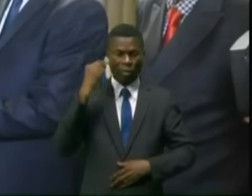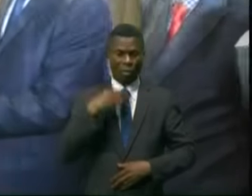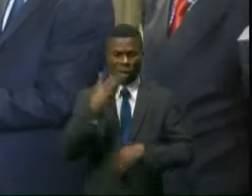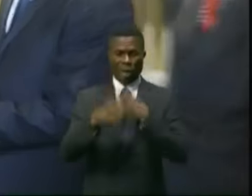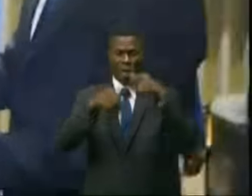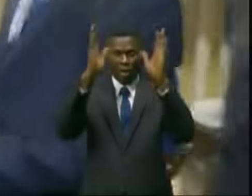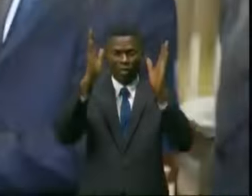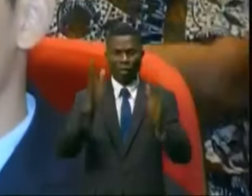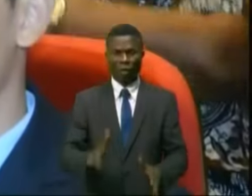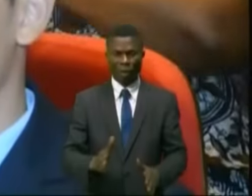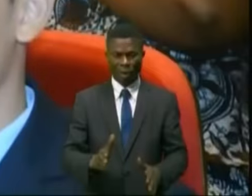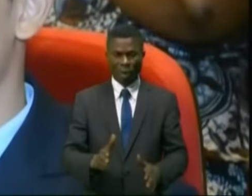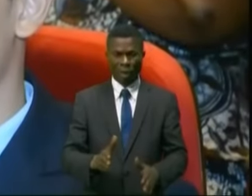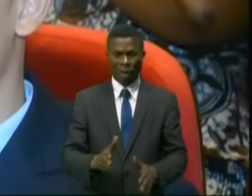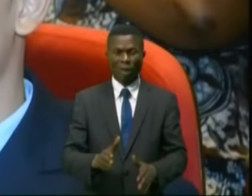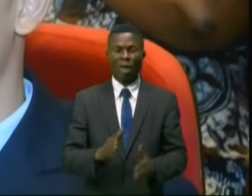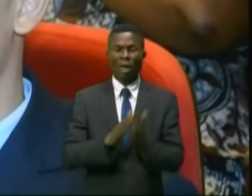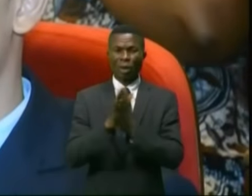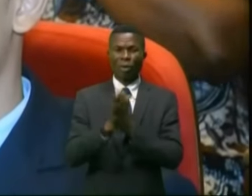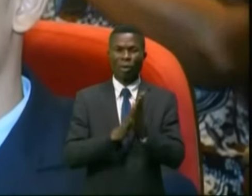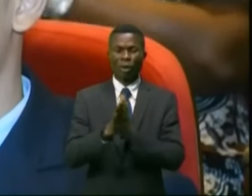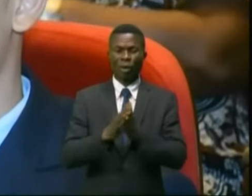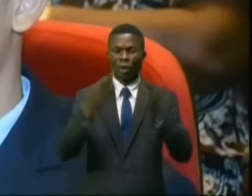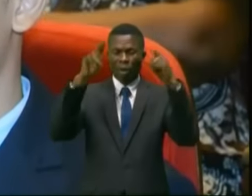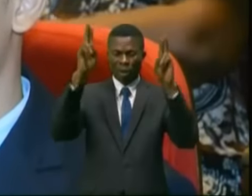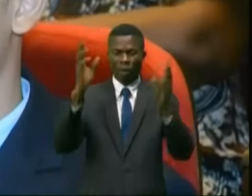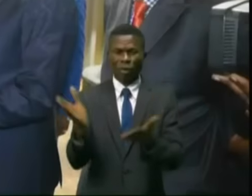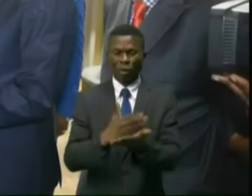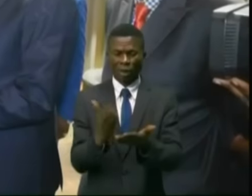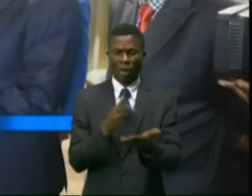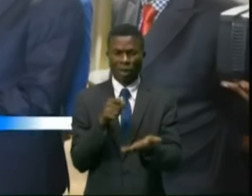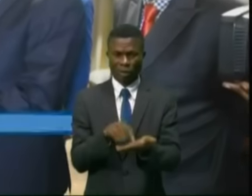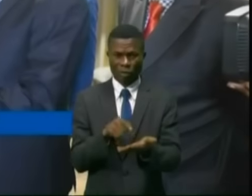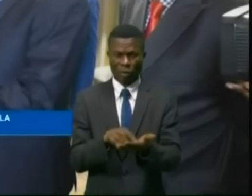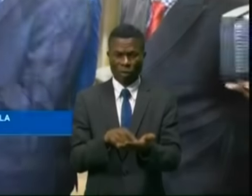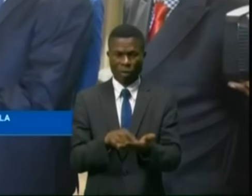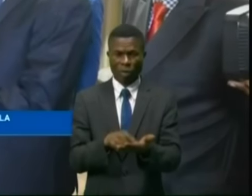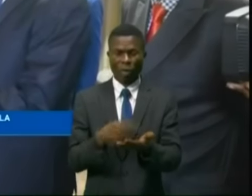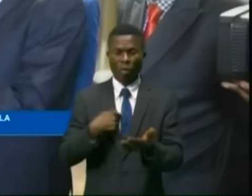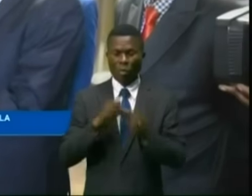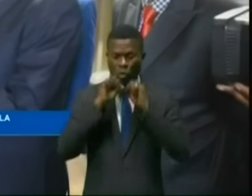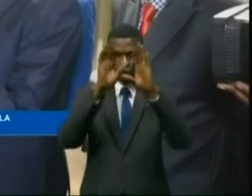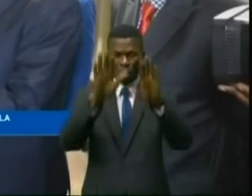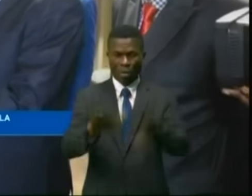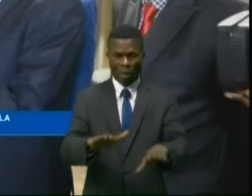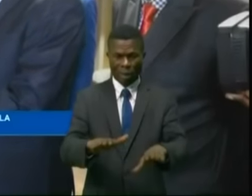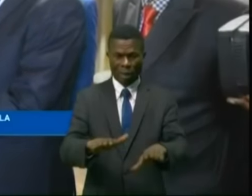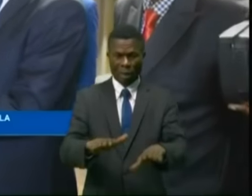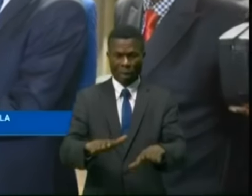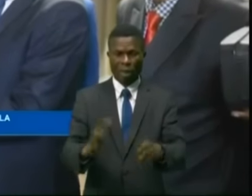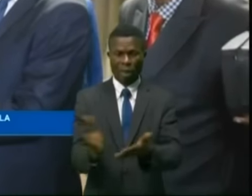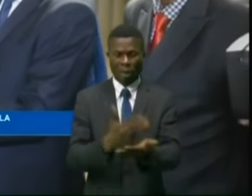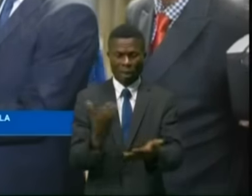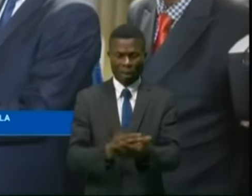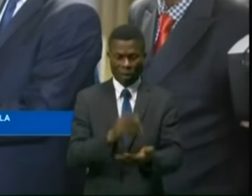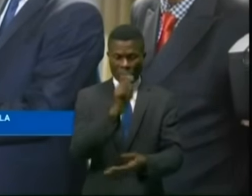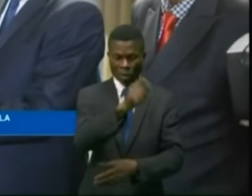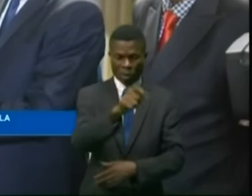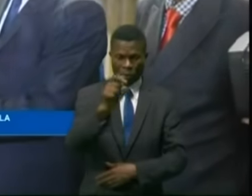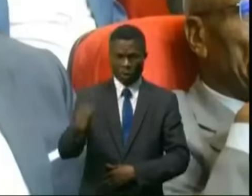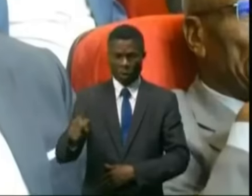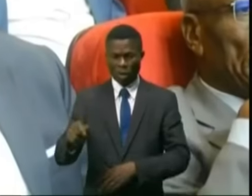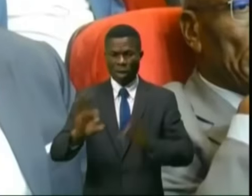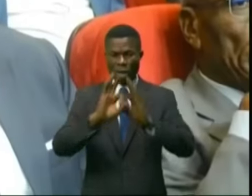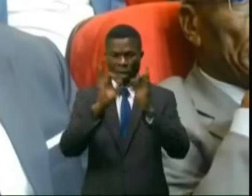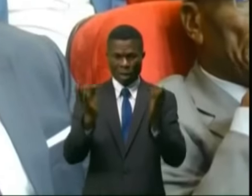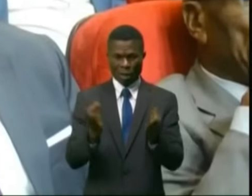Christophe Lutundula, qui a souhaité plein succès à ses recueils. « Je vous baptise, vous donnez toute la famille